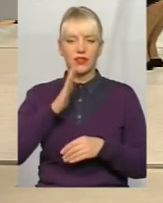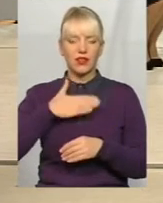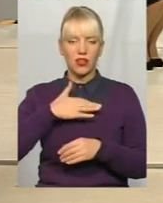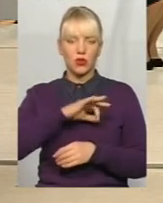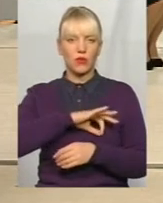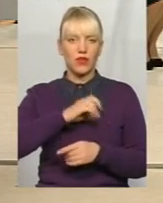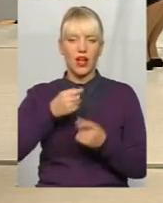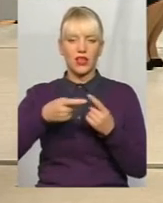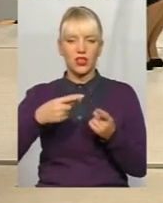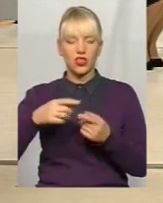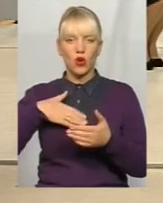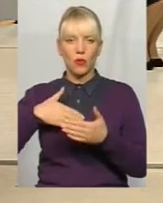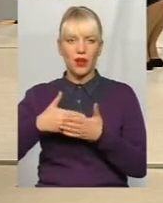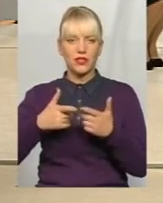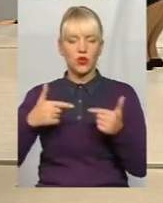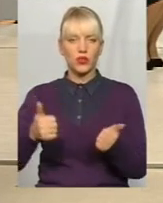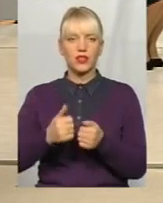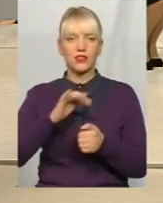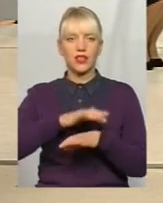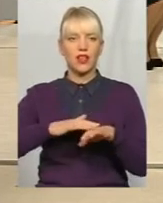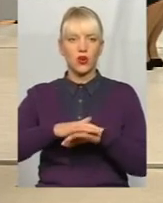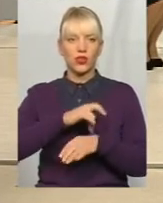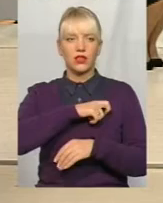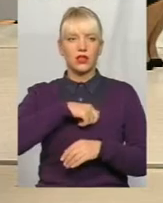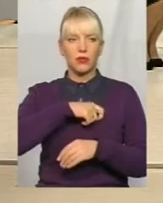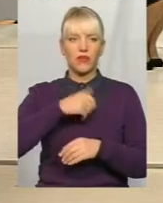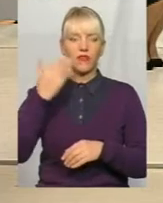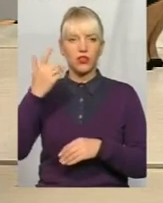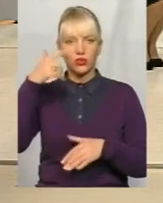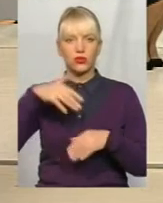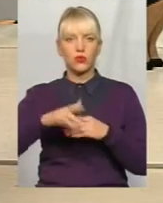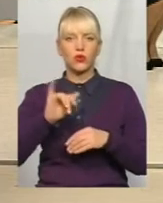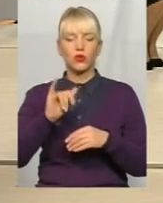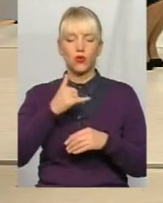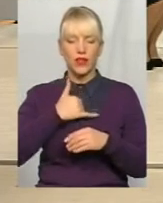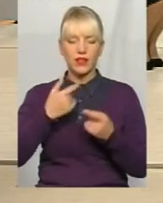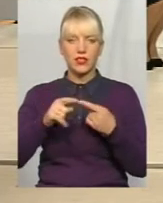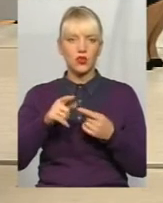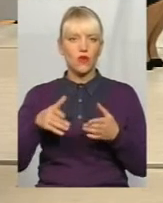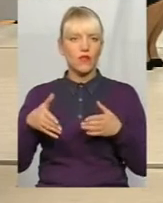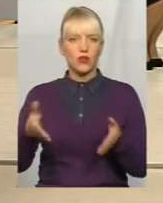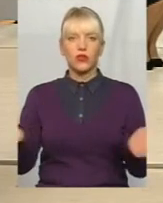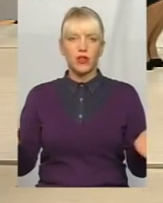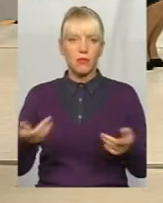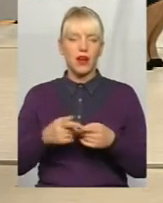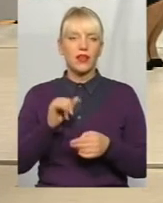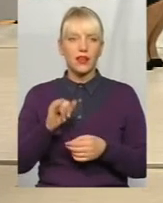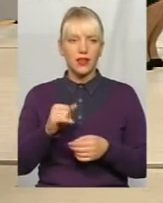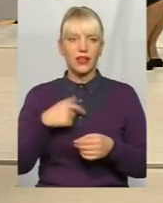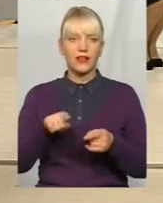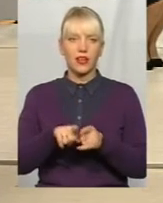інших громадських організацій і народних депутатів України. Вони зрозуміли, що іншого виходу в нас немає. Крім цього, зарахували ще й